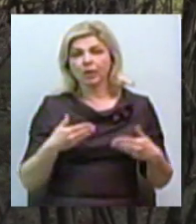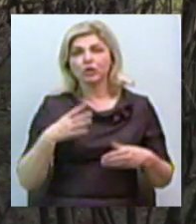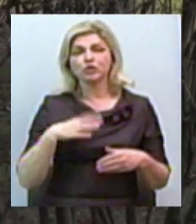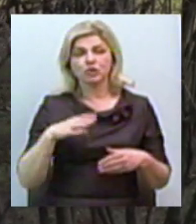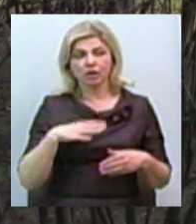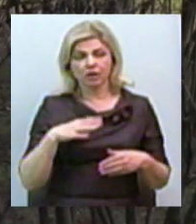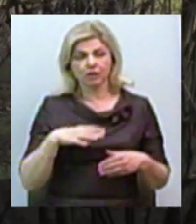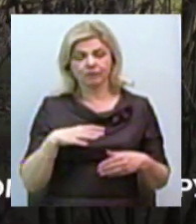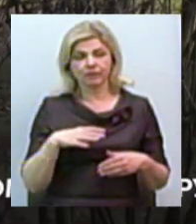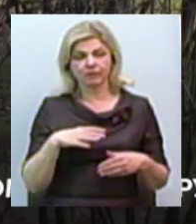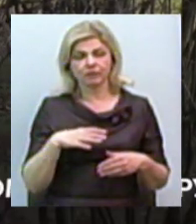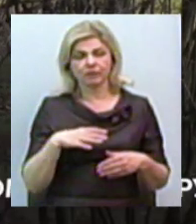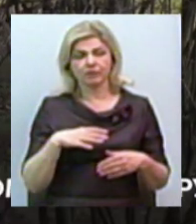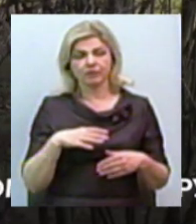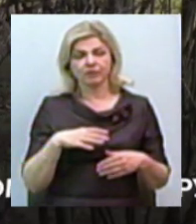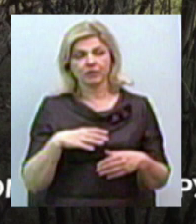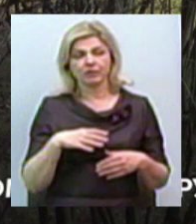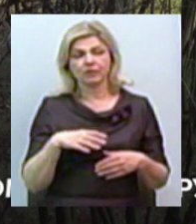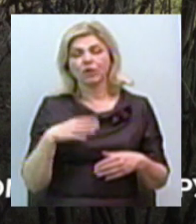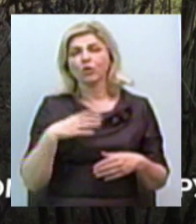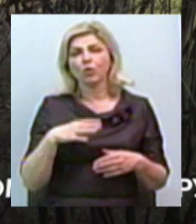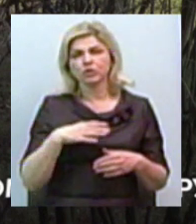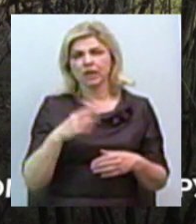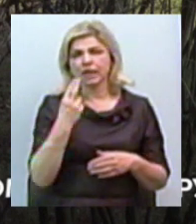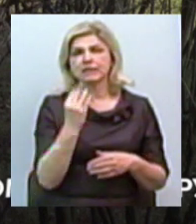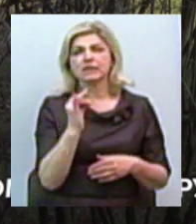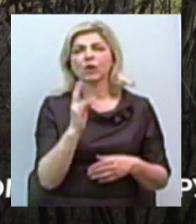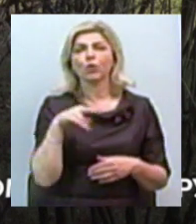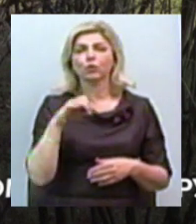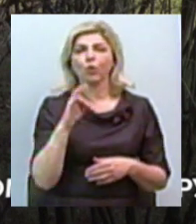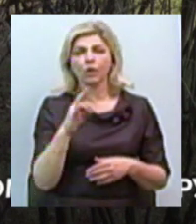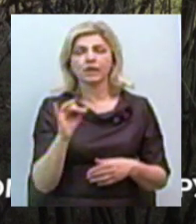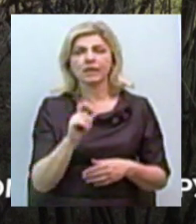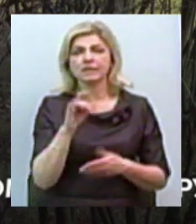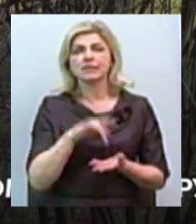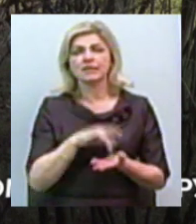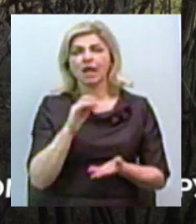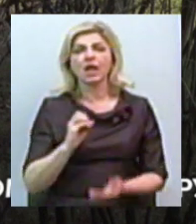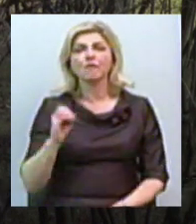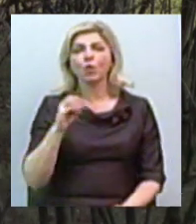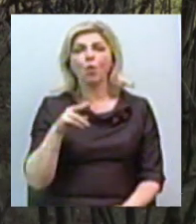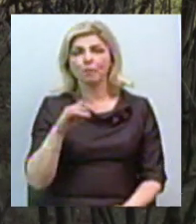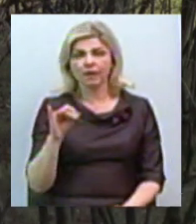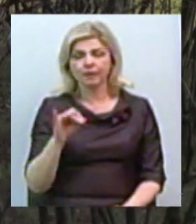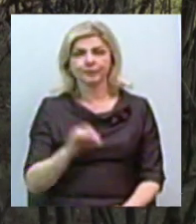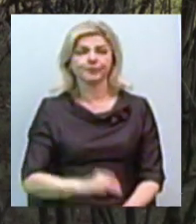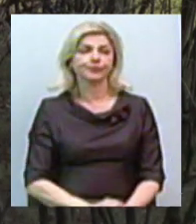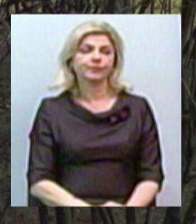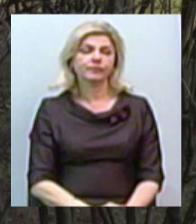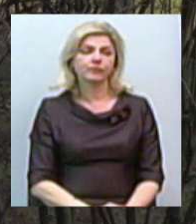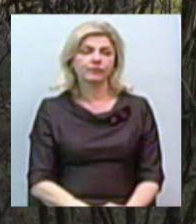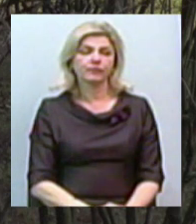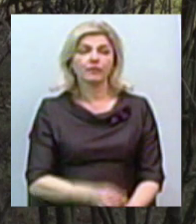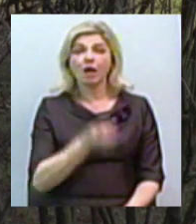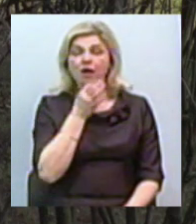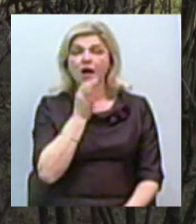Миколаївської області активного циклону. Він зараз зародився над Центральною Європою, досяг вже Закарпаття. І на